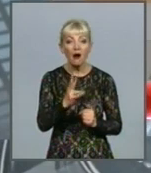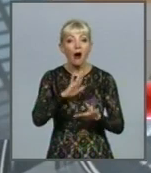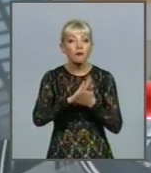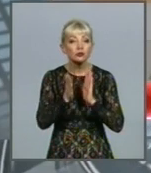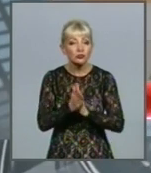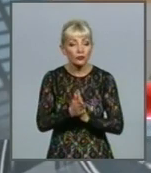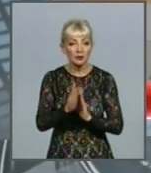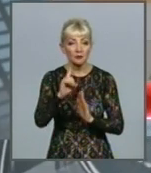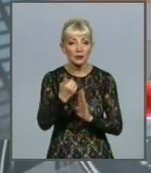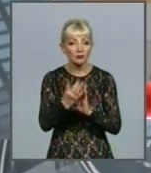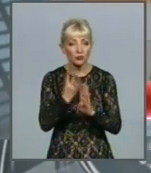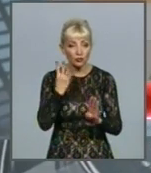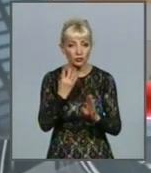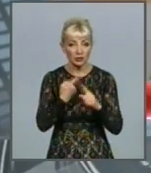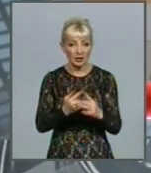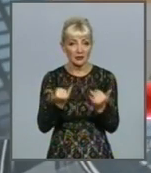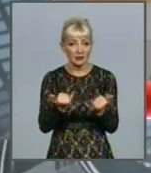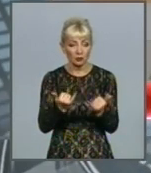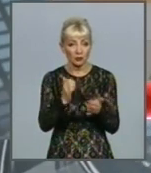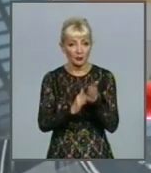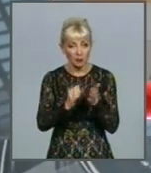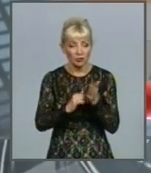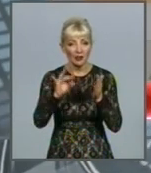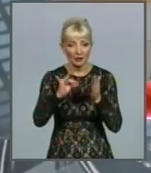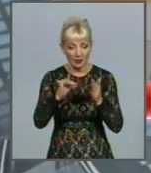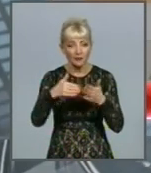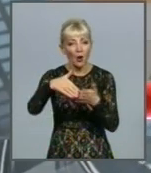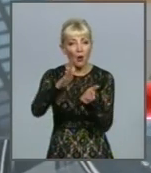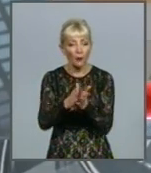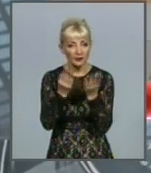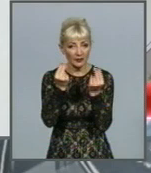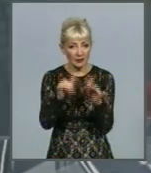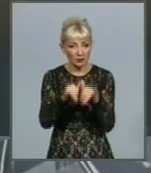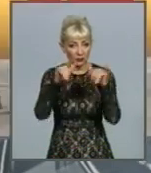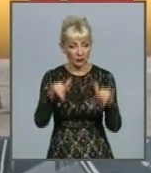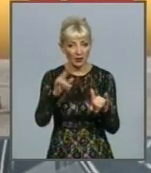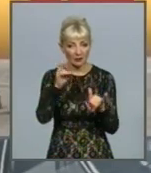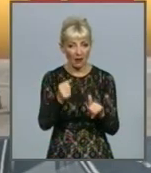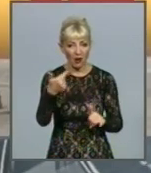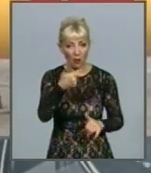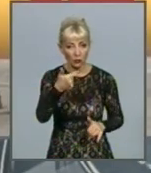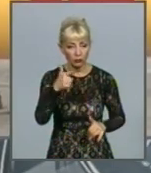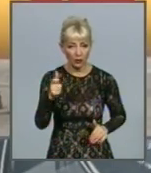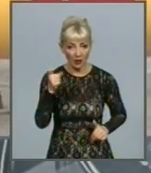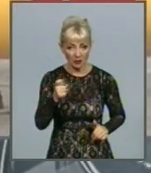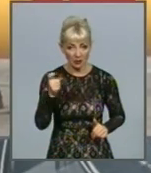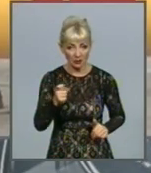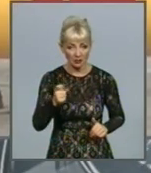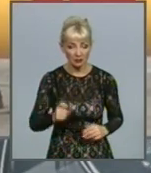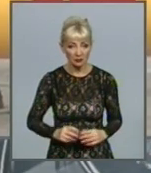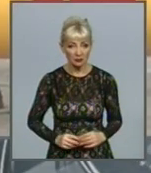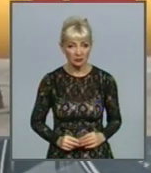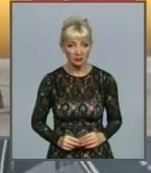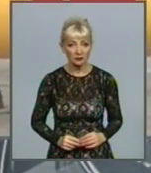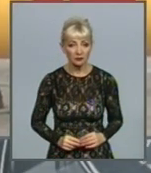першу чергу сезонним фактором і збільшенням оптової ціни на блакитне паливо. Яна Щетиніна та Євген Куличко,